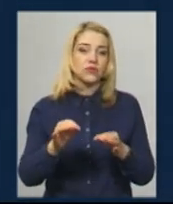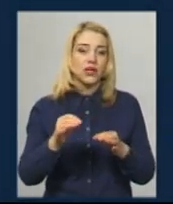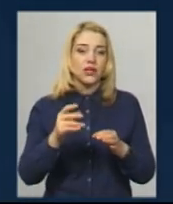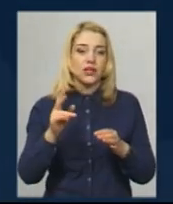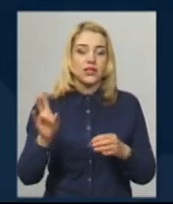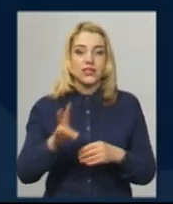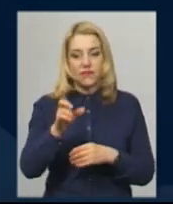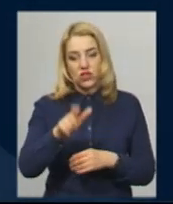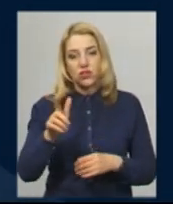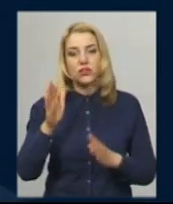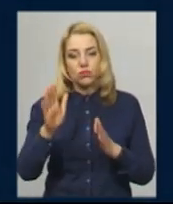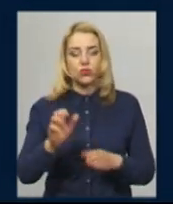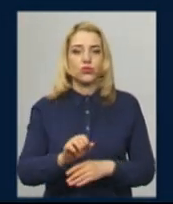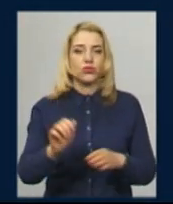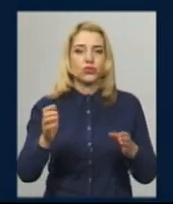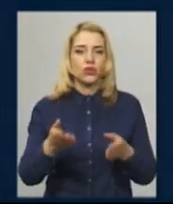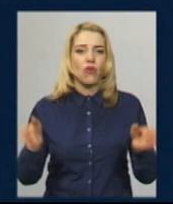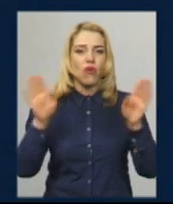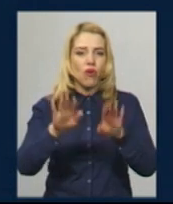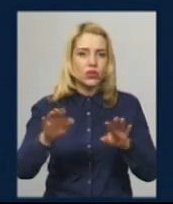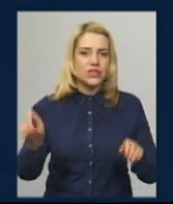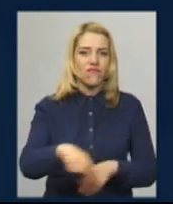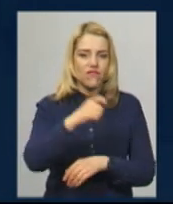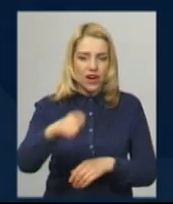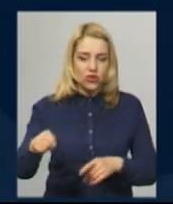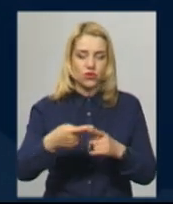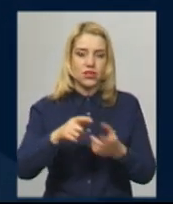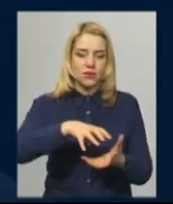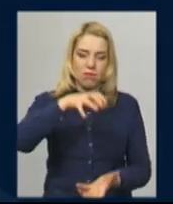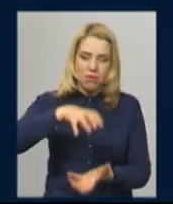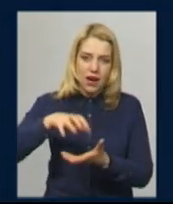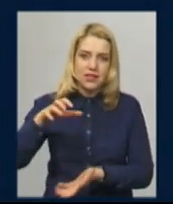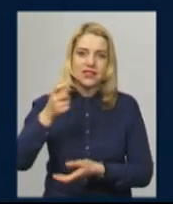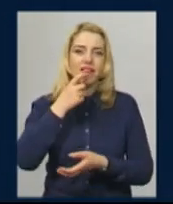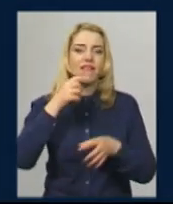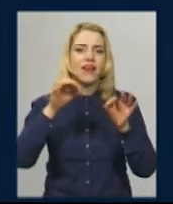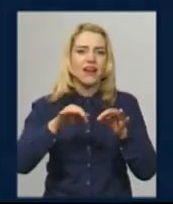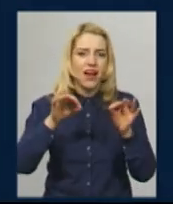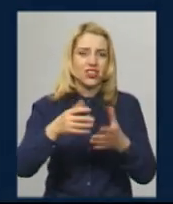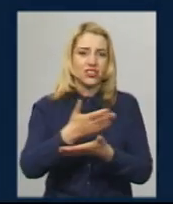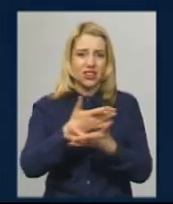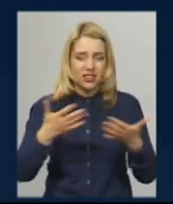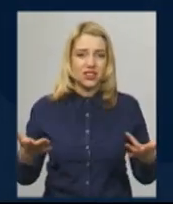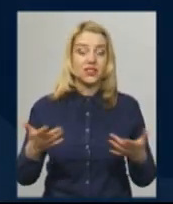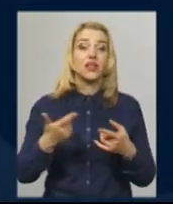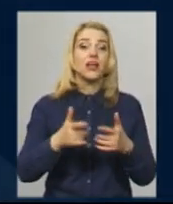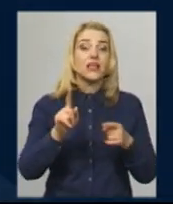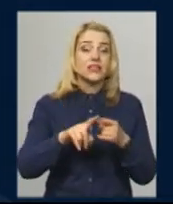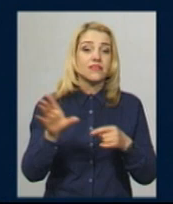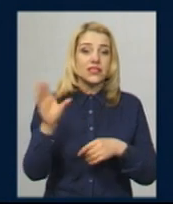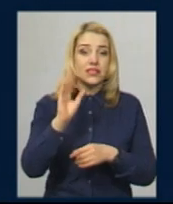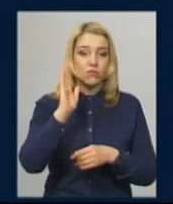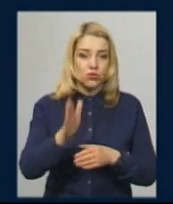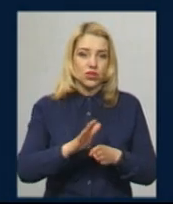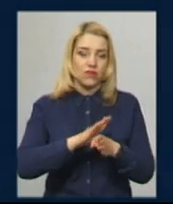освячувати пасхи. Освячення пасок, крашенок, такого іншого, буде відбуватися